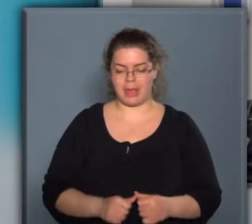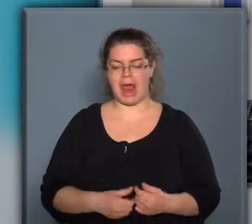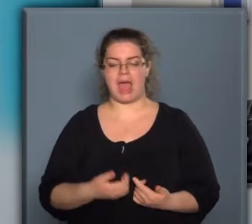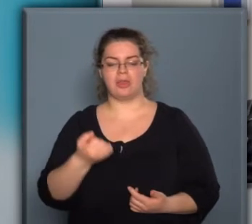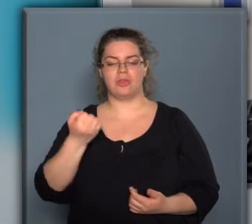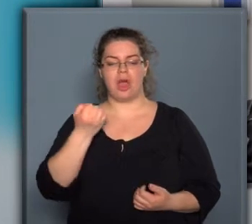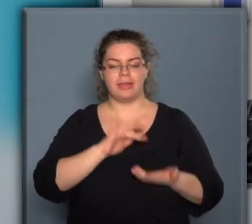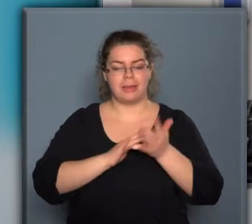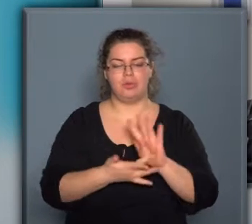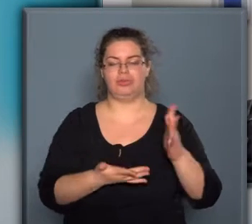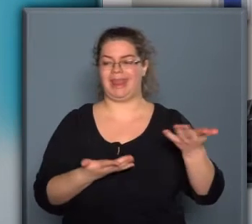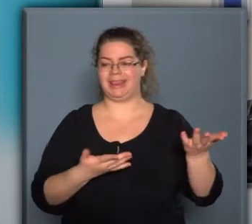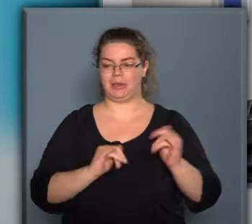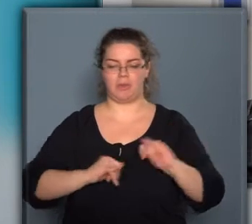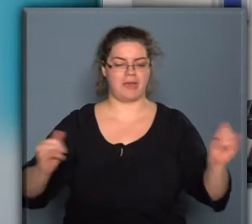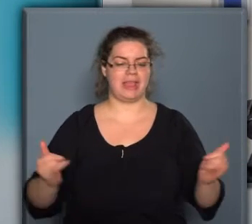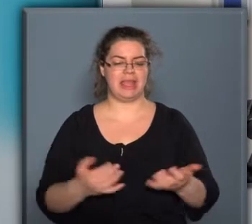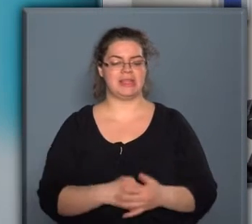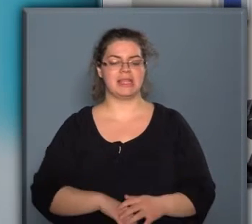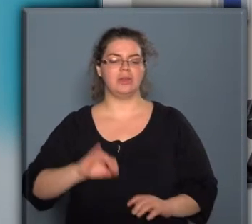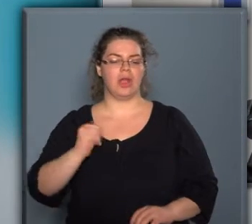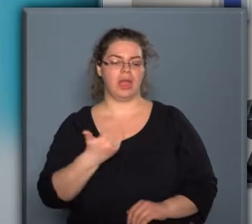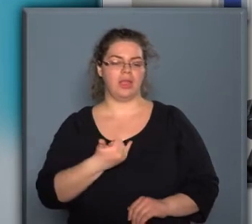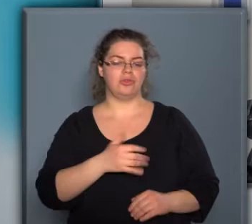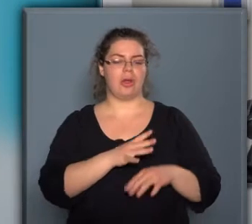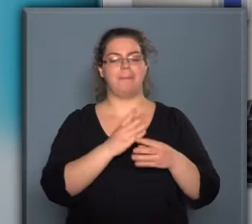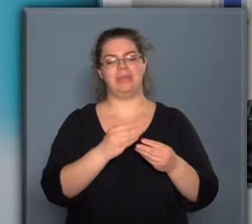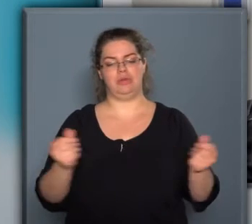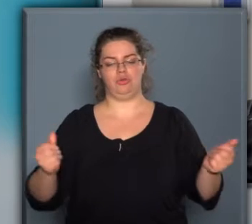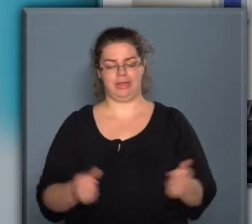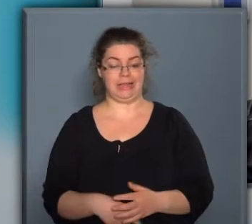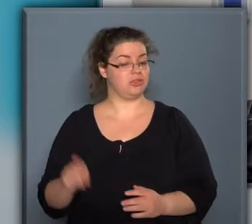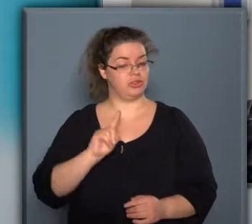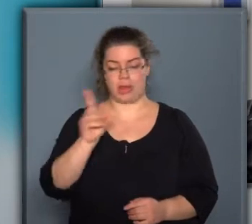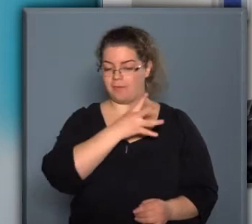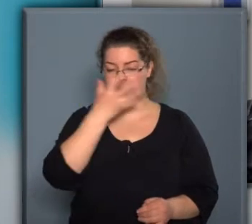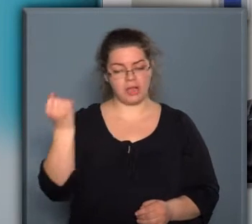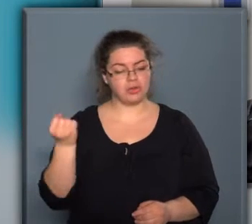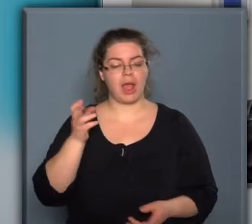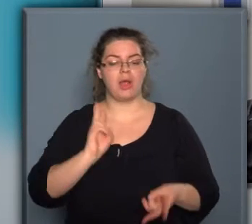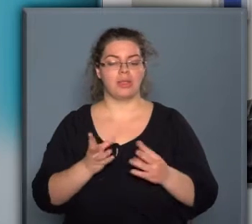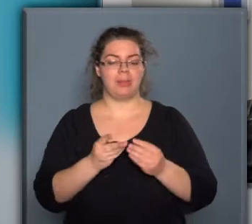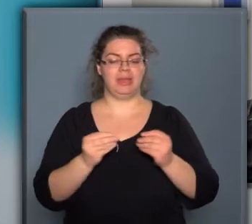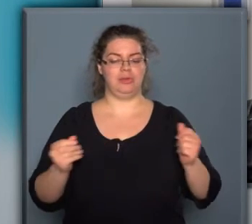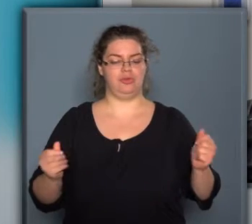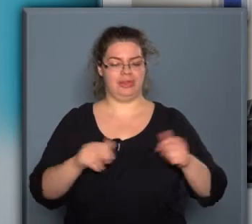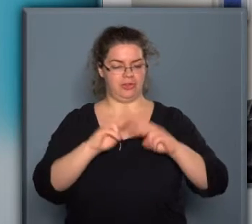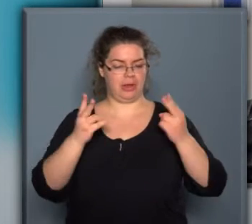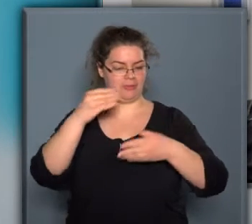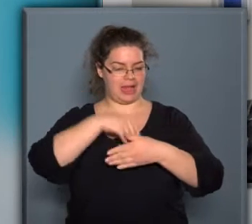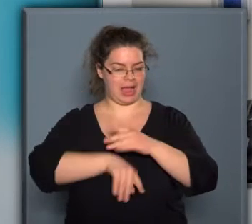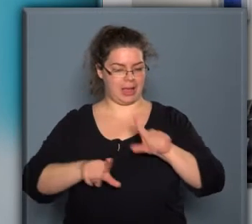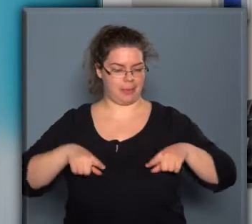a demonstráció, a fejlesztés és a minősítés. Azt se felejtsük el, hogy a minősítések